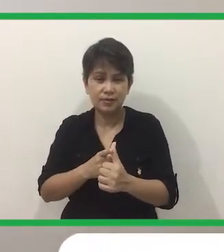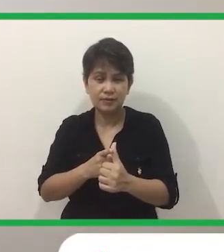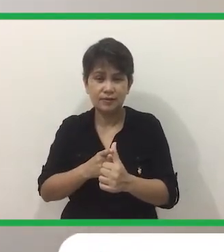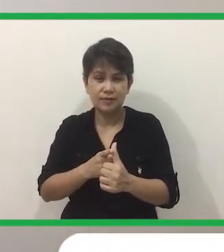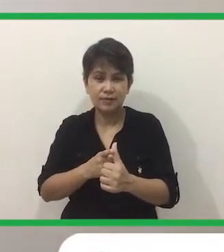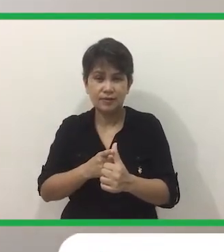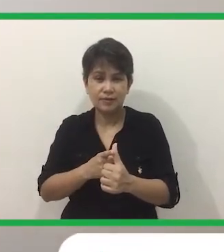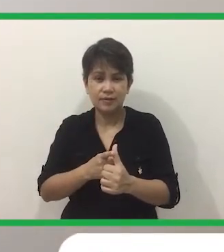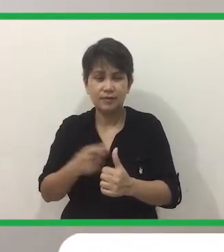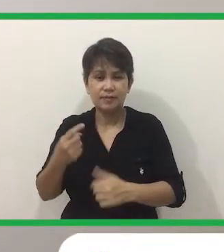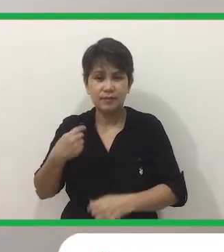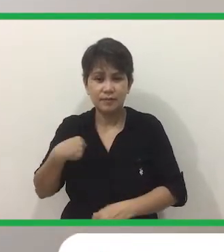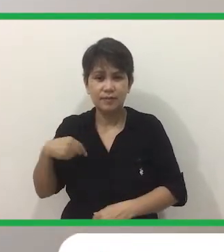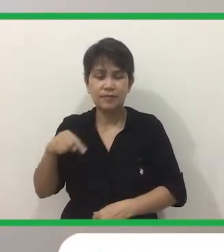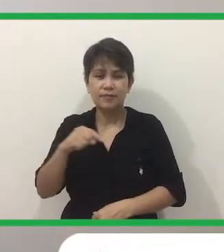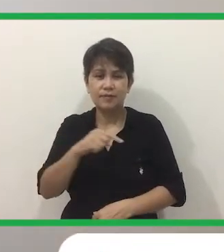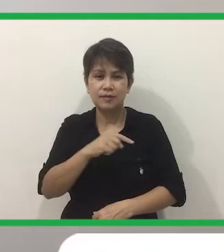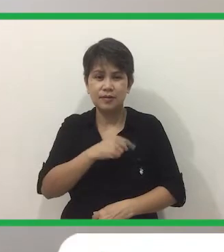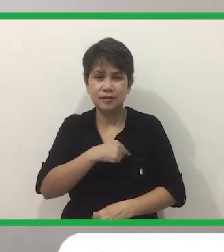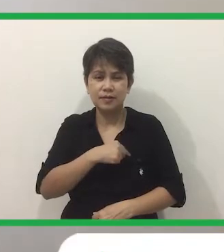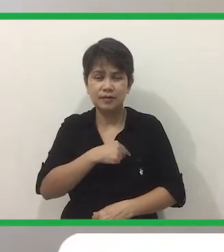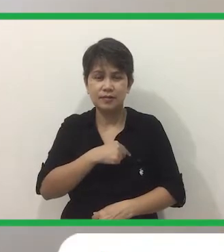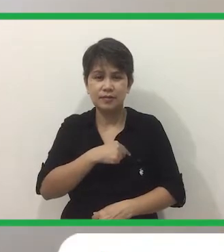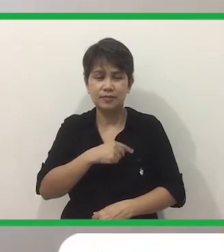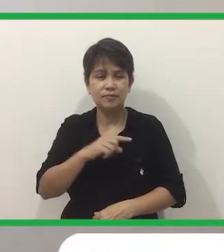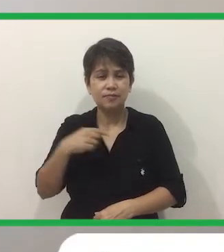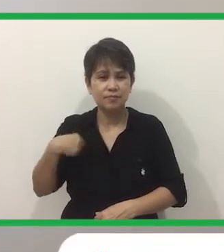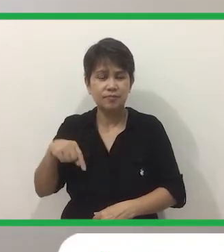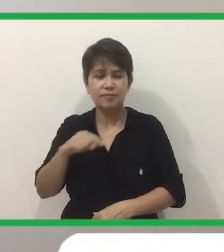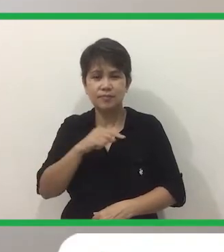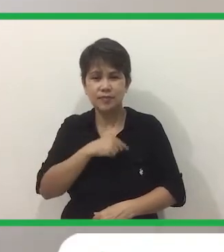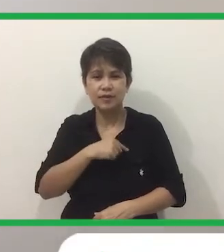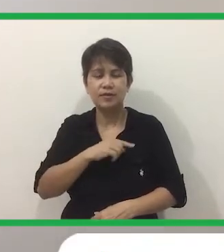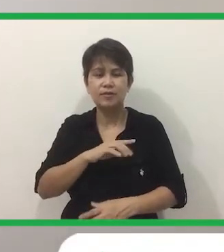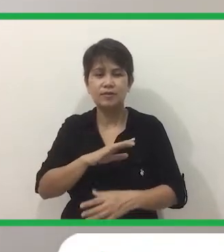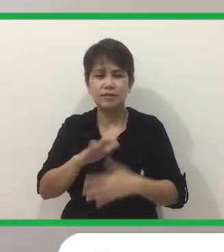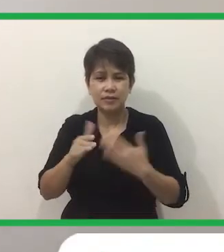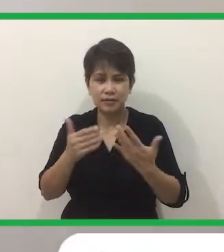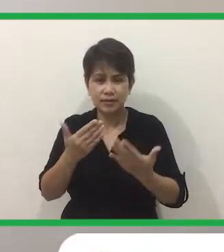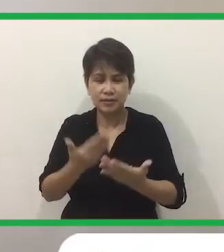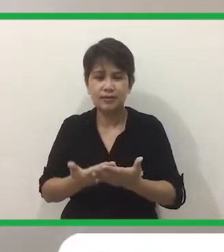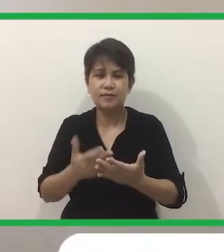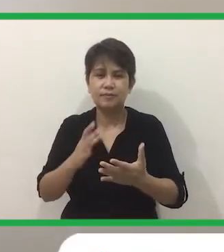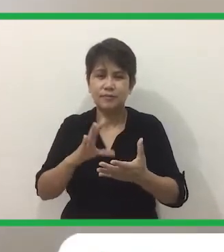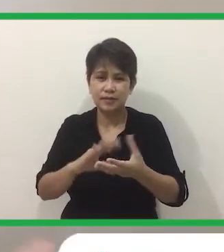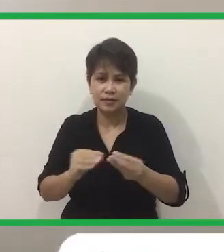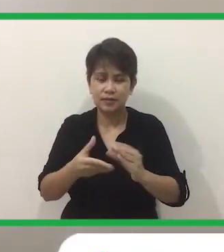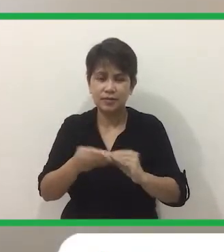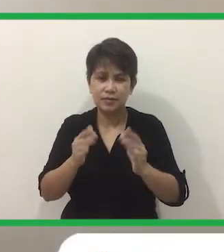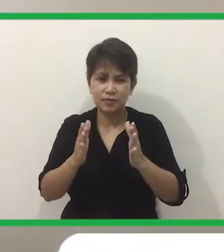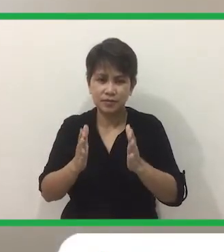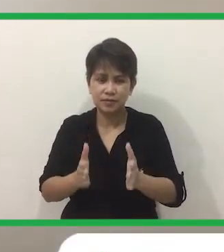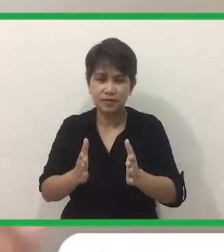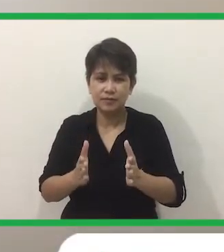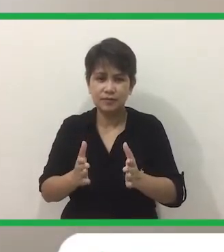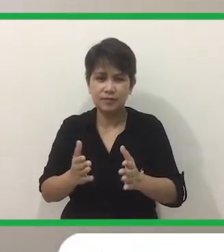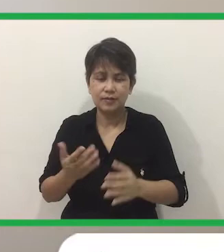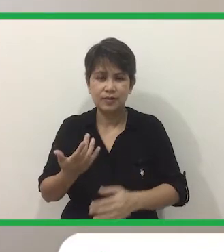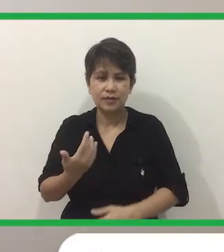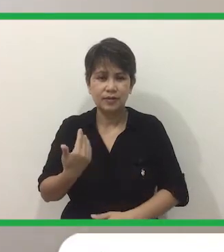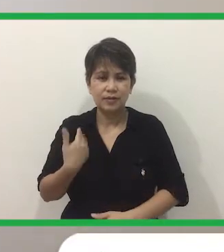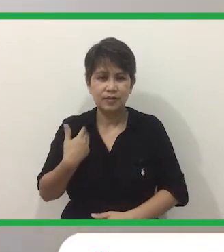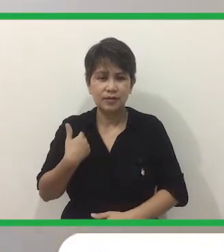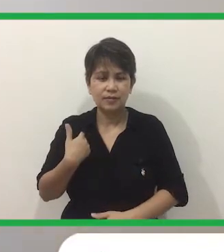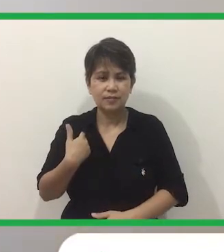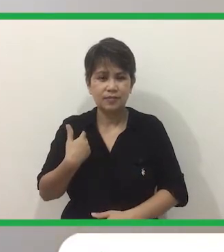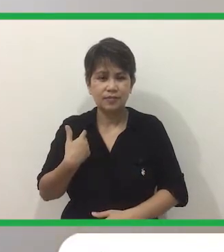Ay Tayo ay lahat Tayong lahat ay kwentista Ayan Tayo pong lahat Ay may sarih